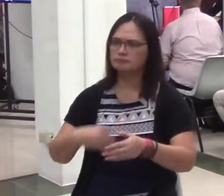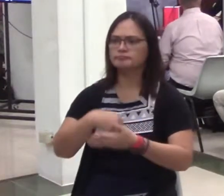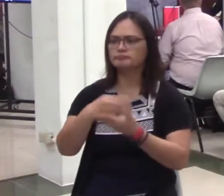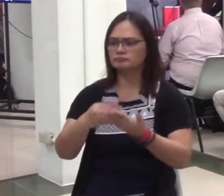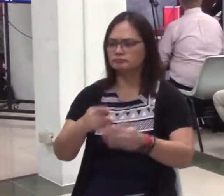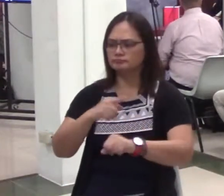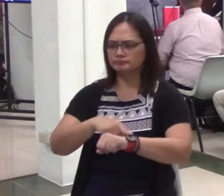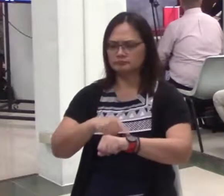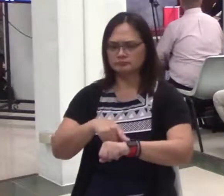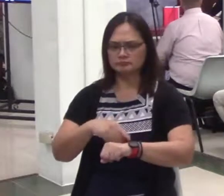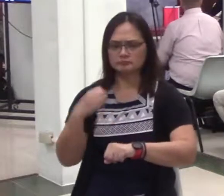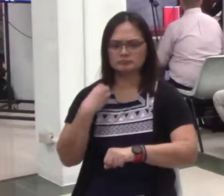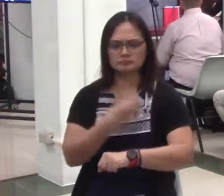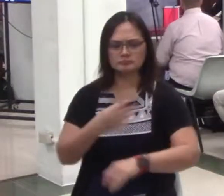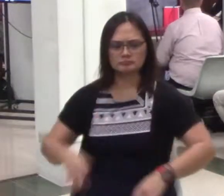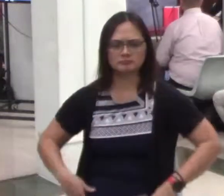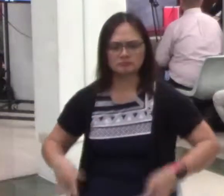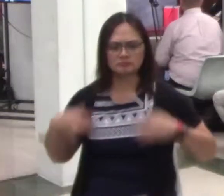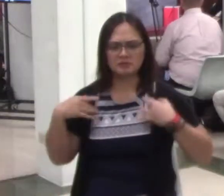consistent with His Word.